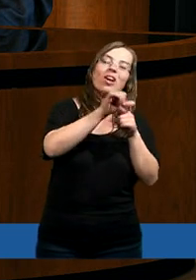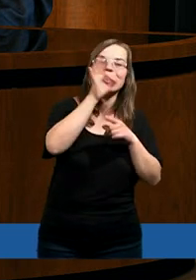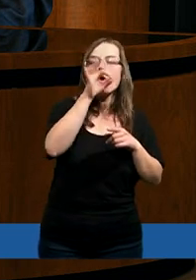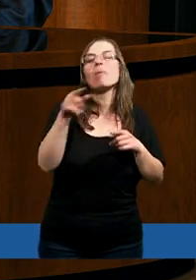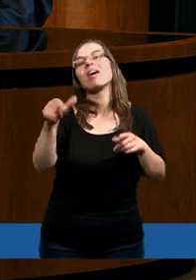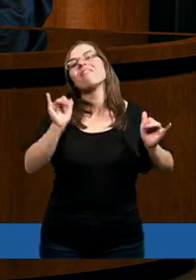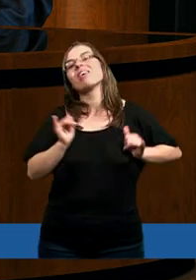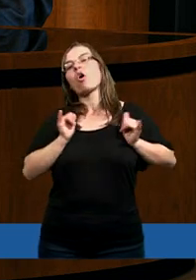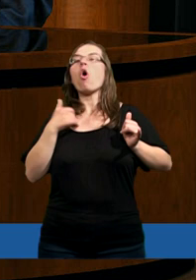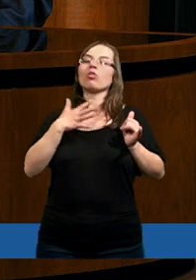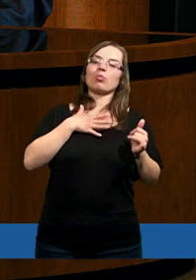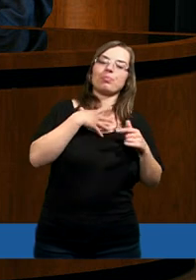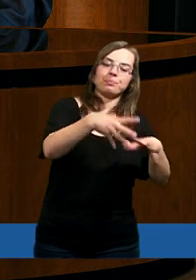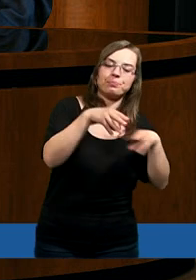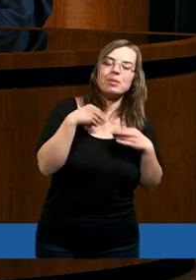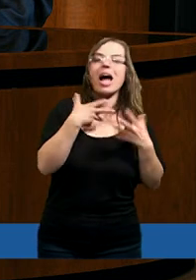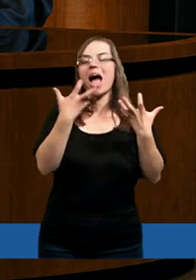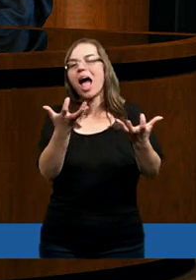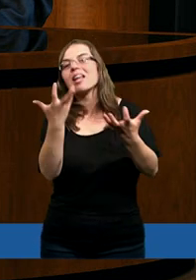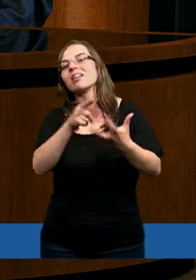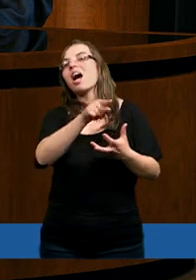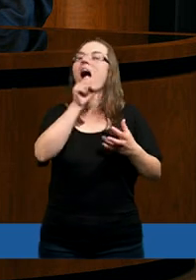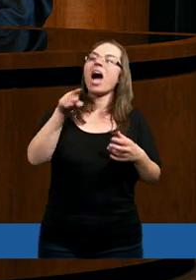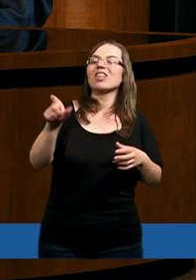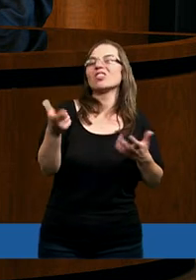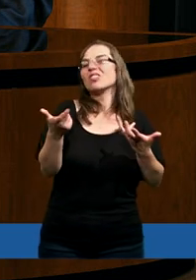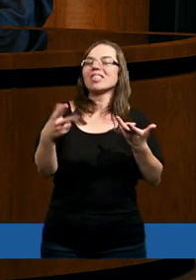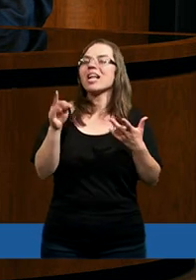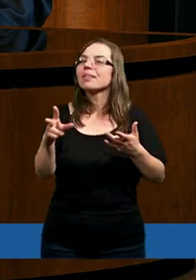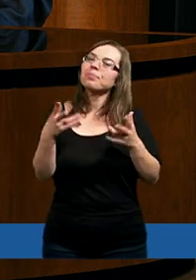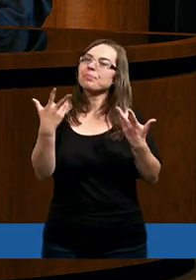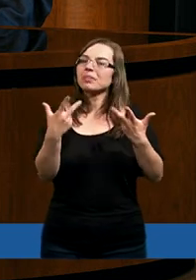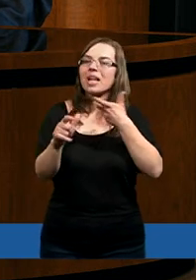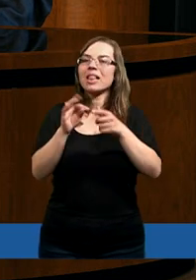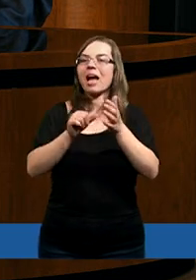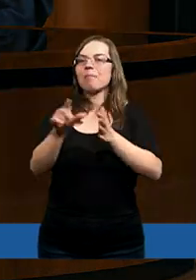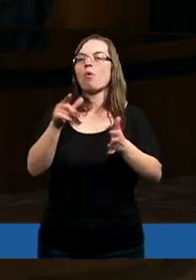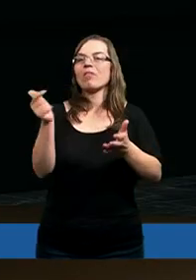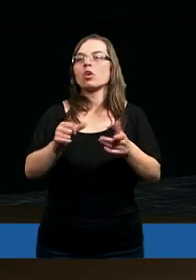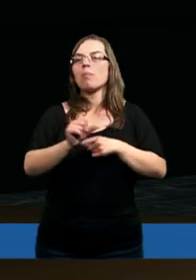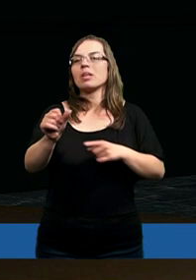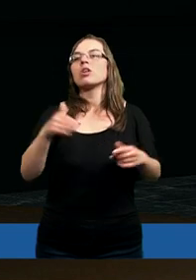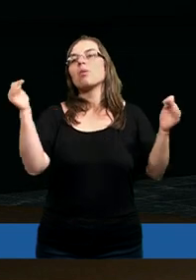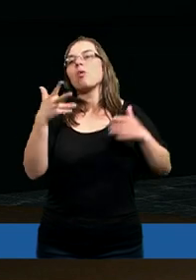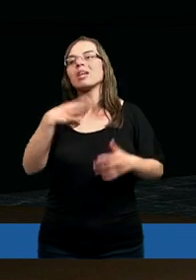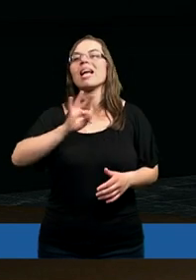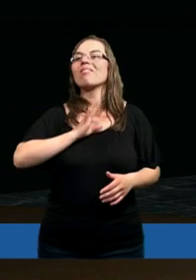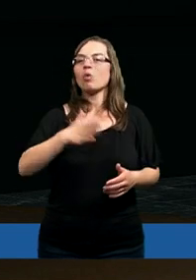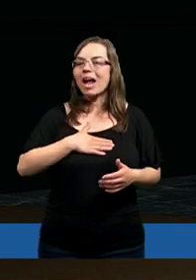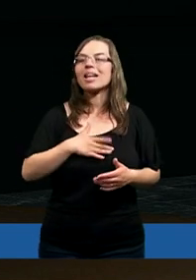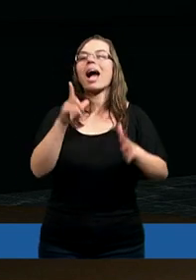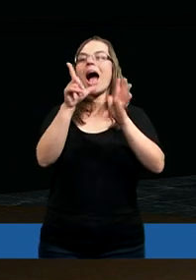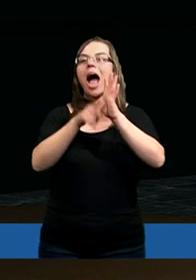drogę, która jest dla mnie wygodna i jest spełnieniem moich wyobrażeń o Drodze Bożej. Ja z własnego doświadczenia wiem, może nie